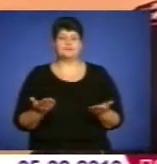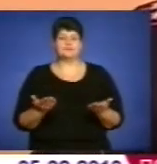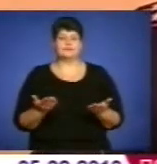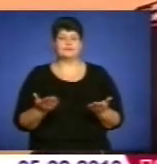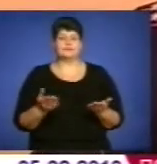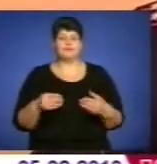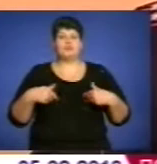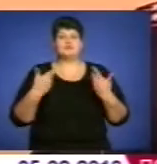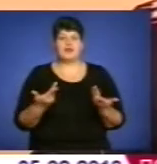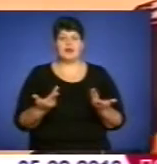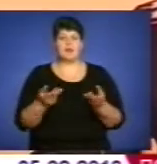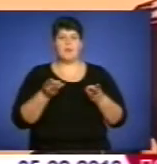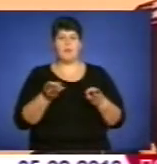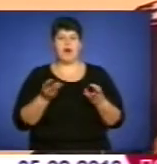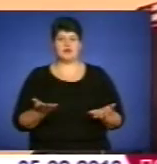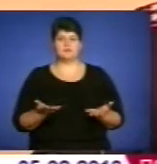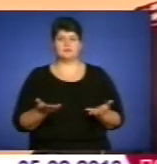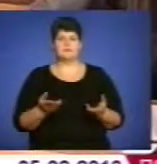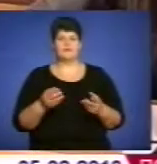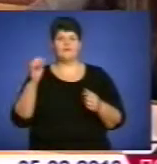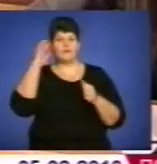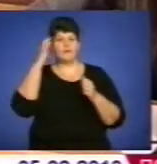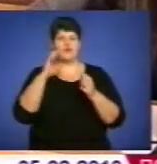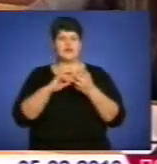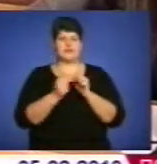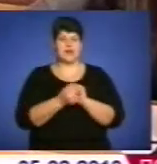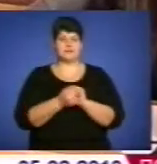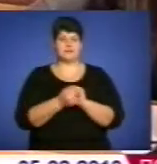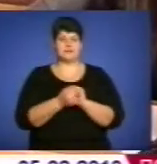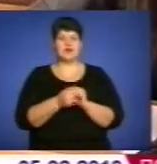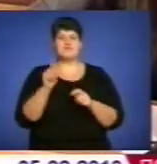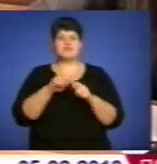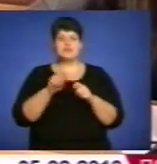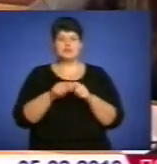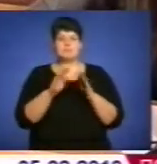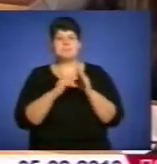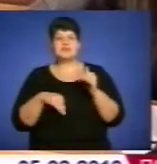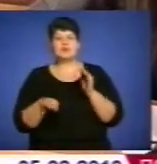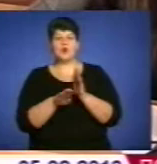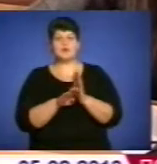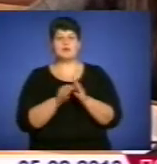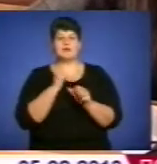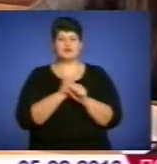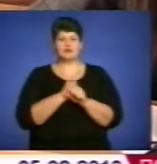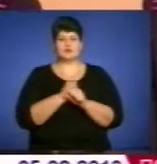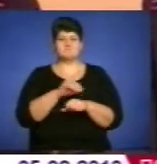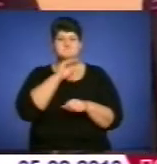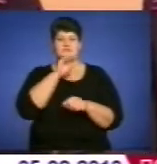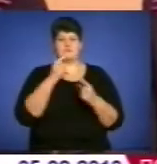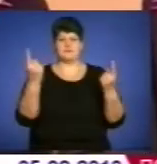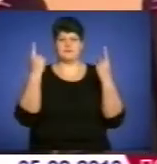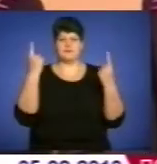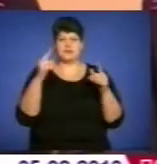поставляла опалення, паливо, вугілля. У слідчих підрозділах податкової міліції працюють професіонали найвищого рівня,